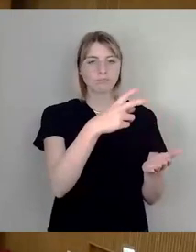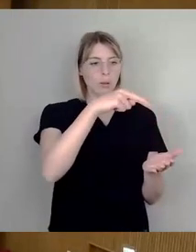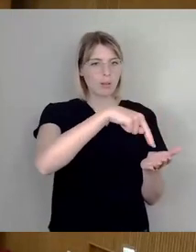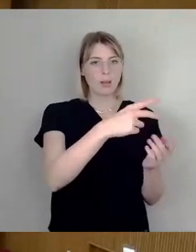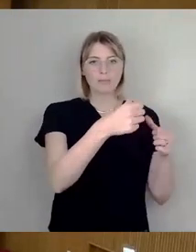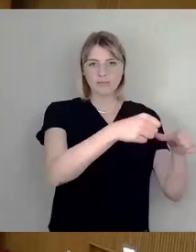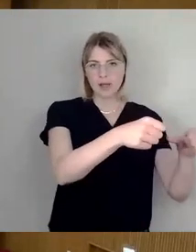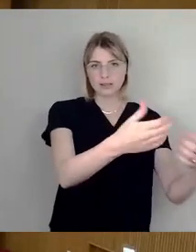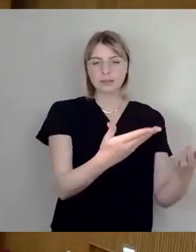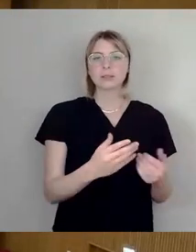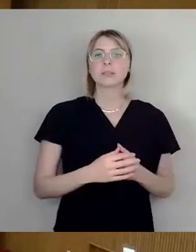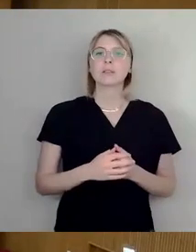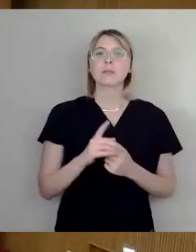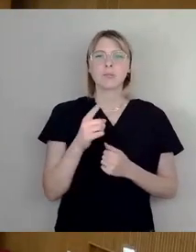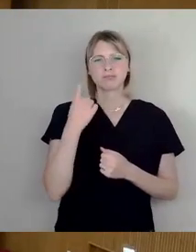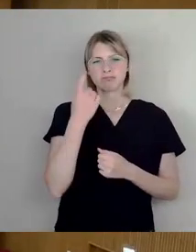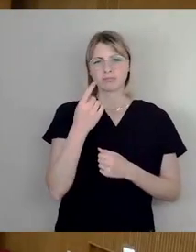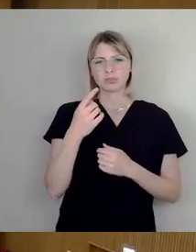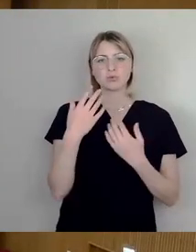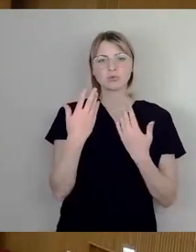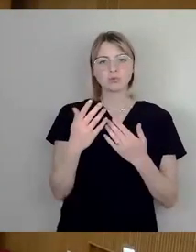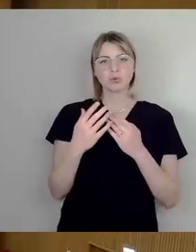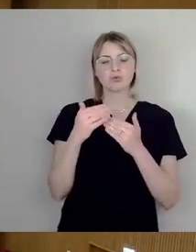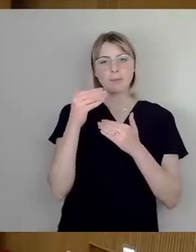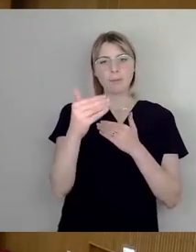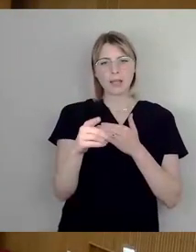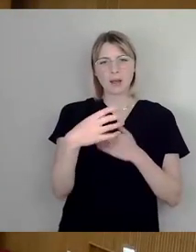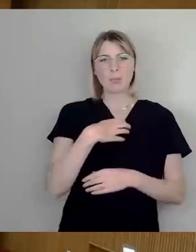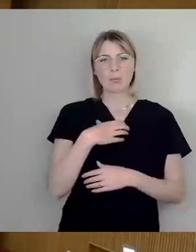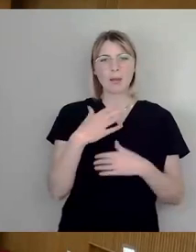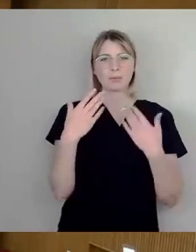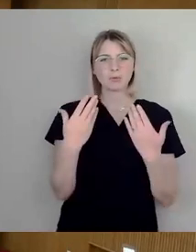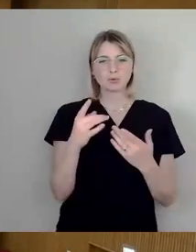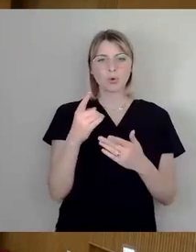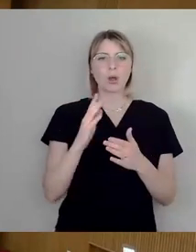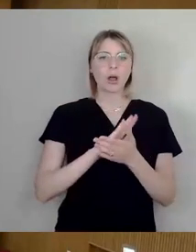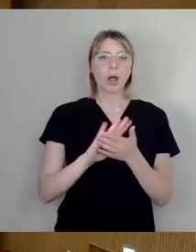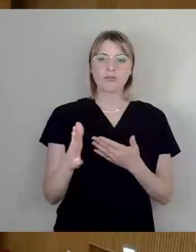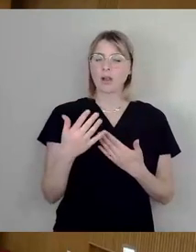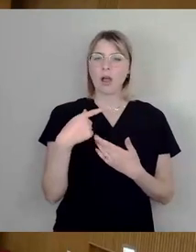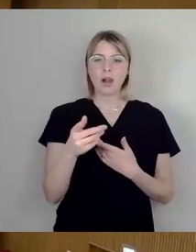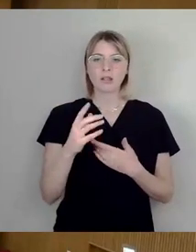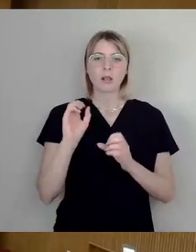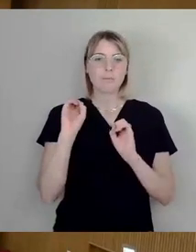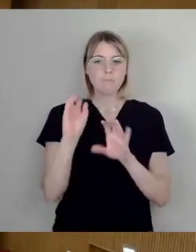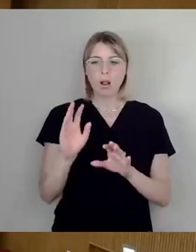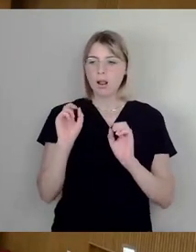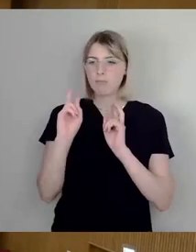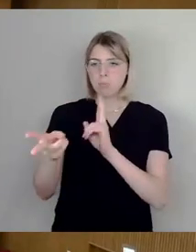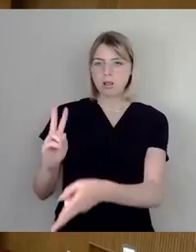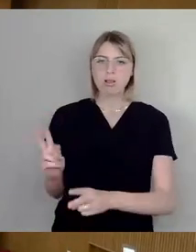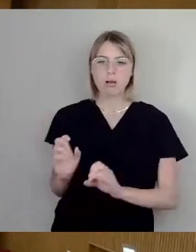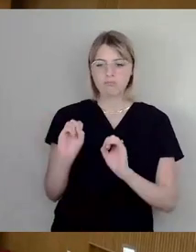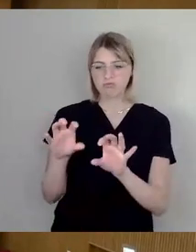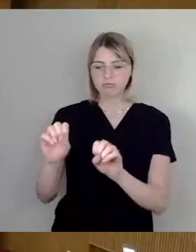die Problematik, dass dort im Prinzip die Leute im Prinzip die Fahrscheine reinwerfen, alles Zigaretten kippen, alles mögliche, Papier. Das heißt, Sie